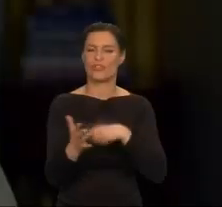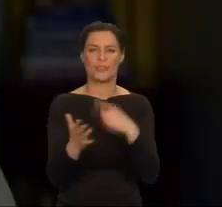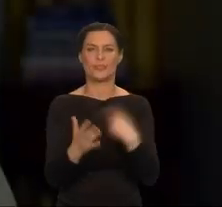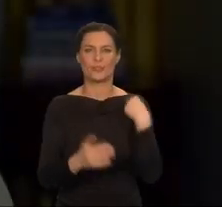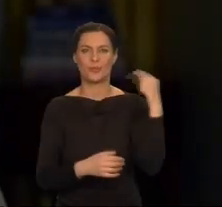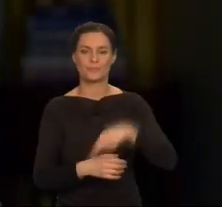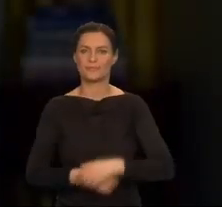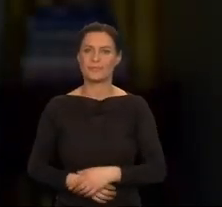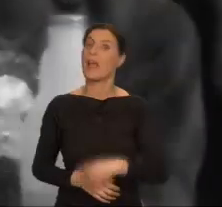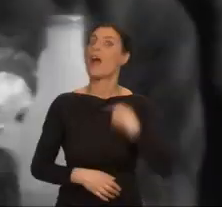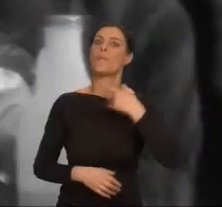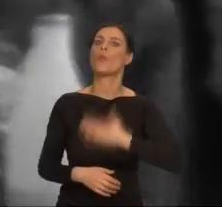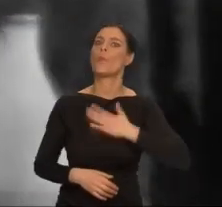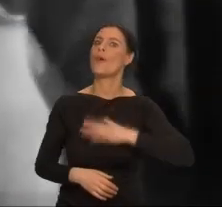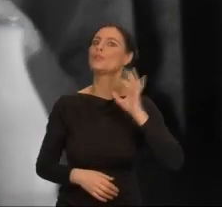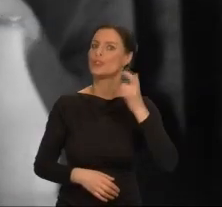Paliła fajkę.